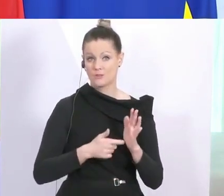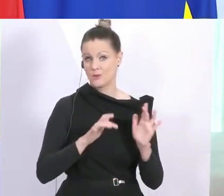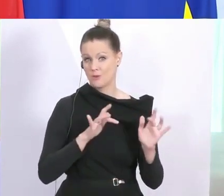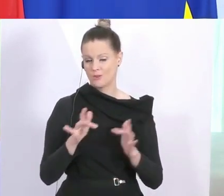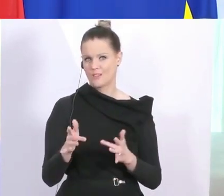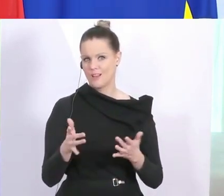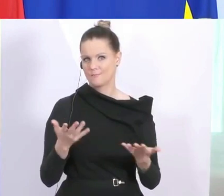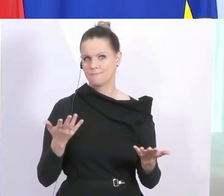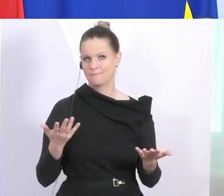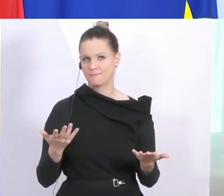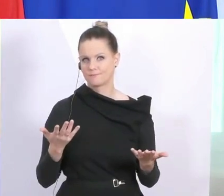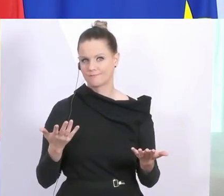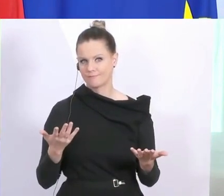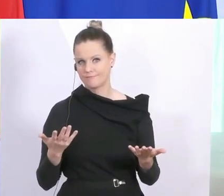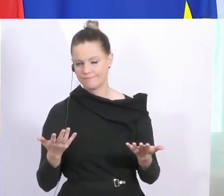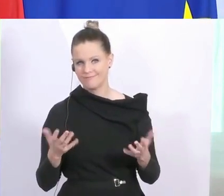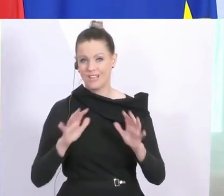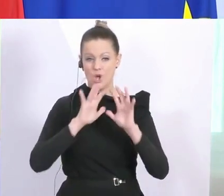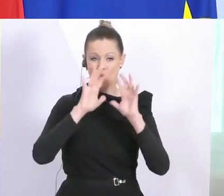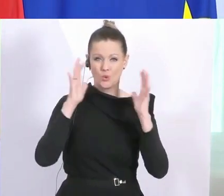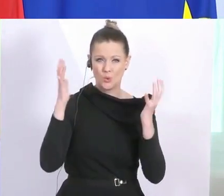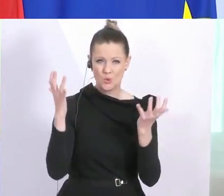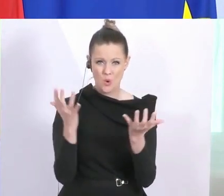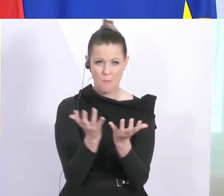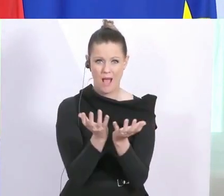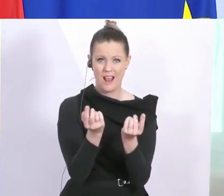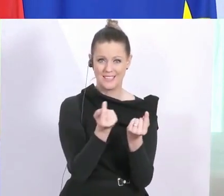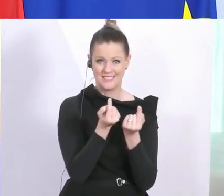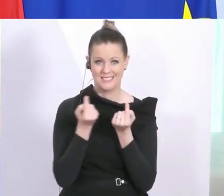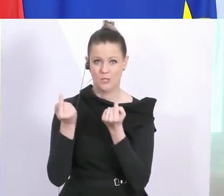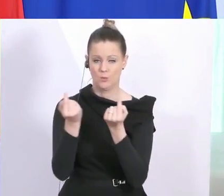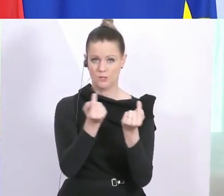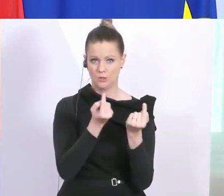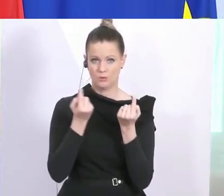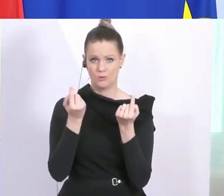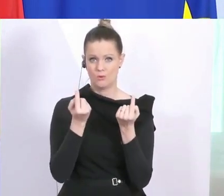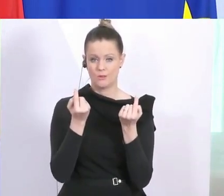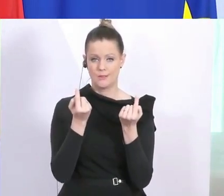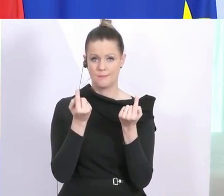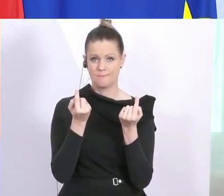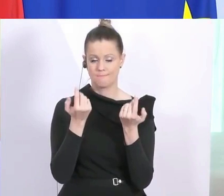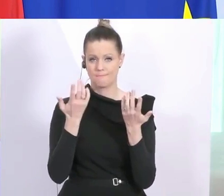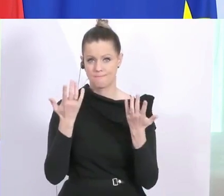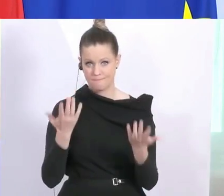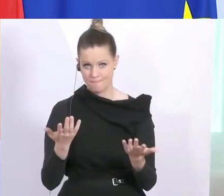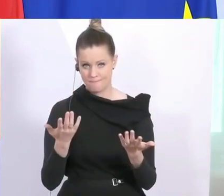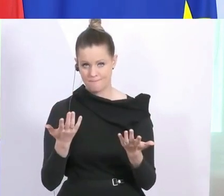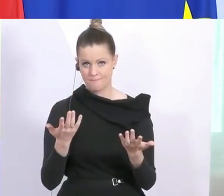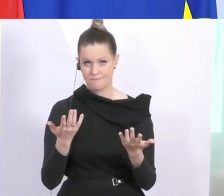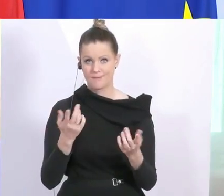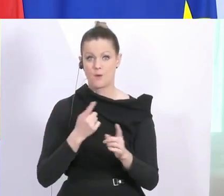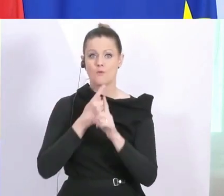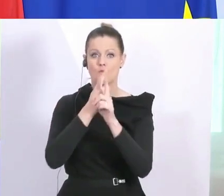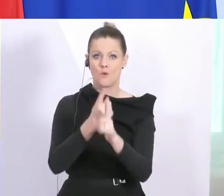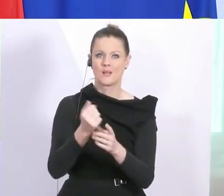globalen Situation zu tun haben, die dazu führt, dass einfach medizinische Güter auf den